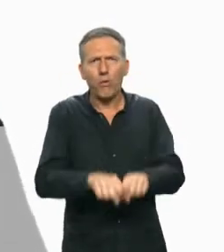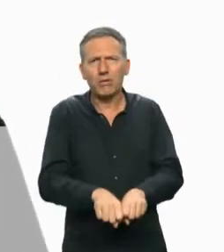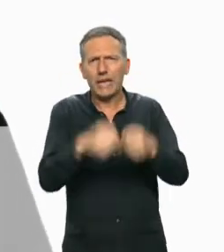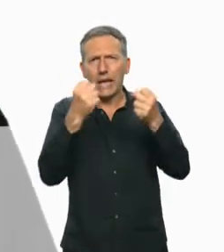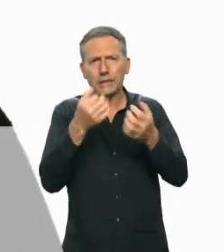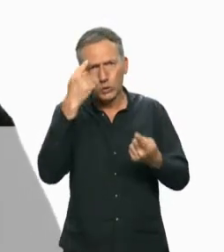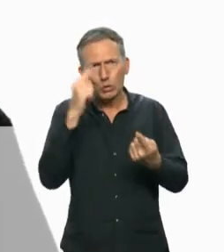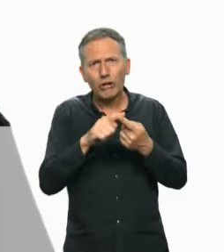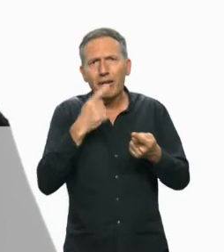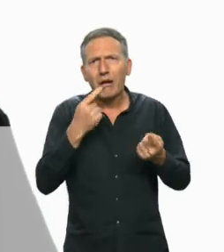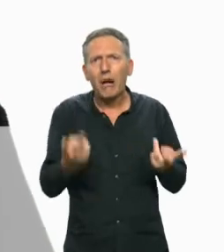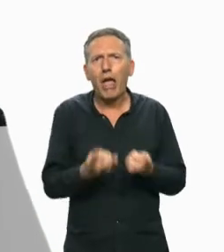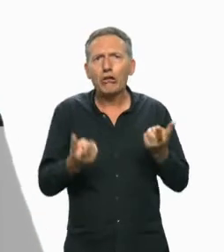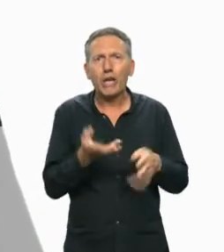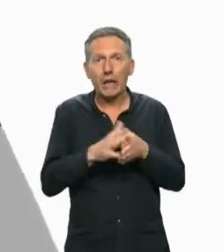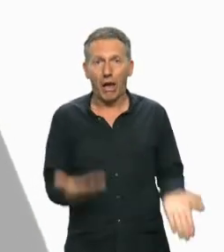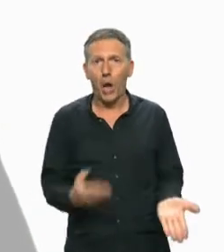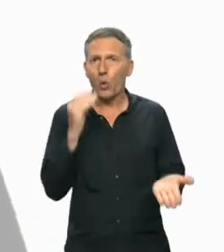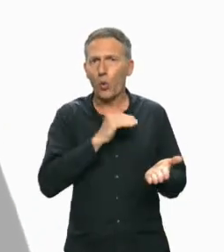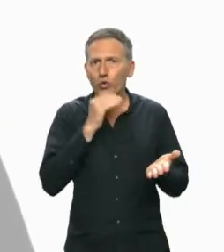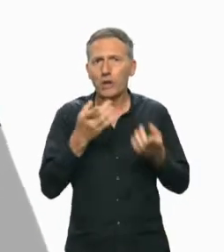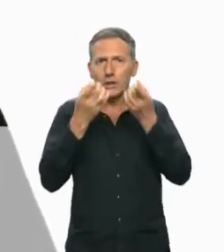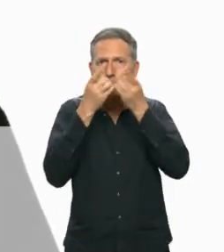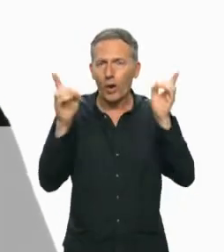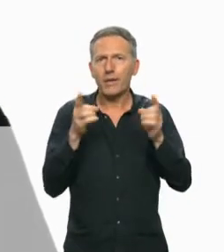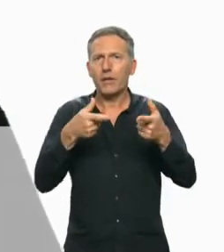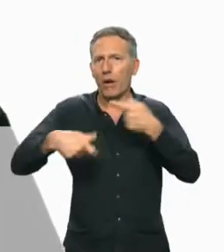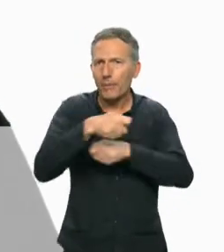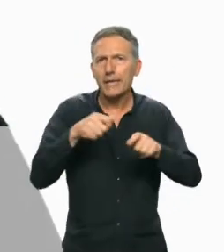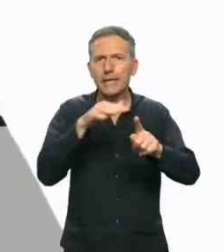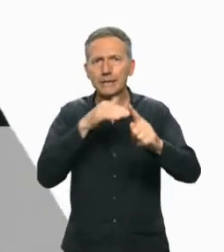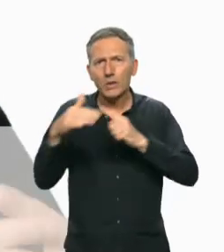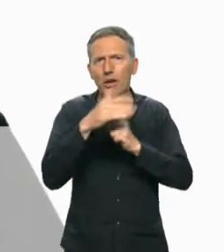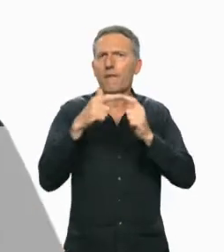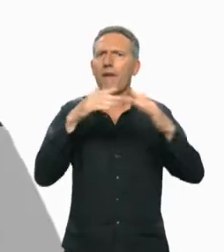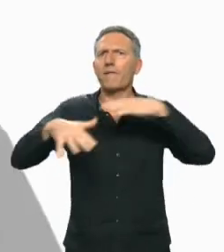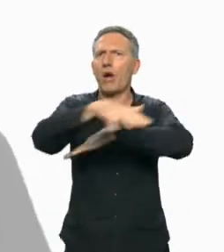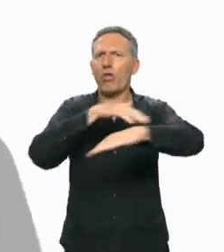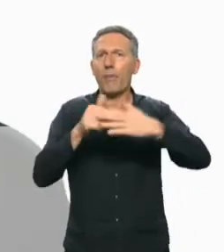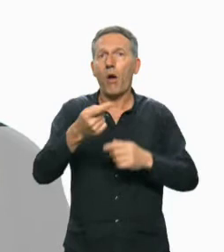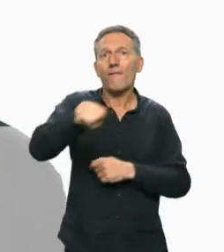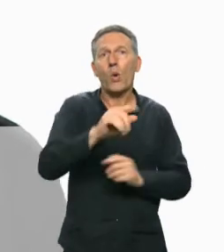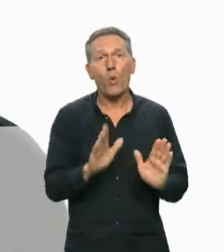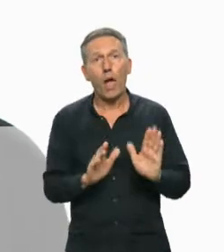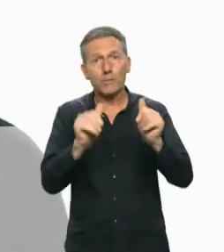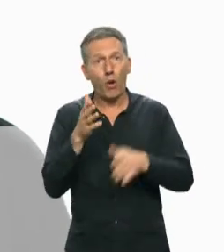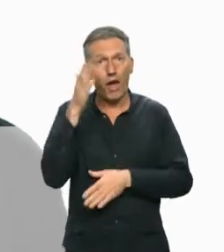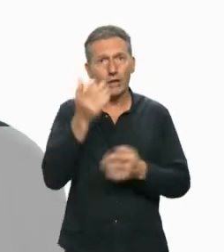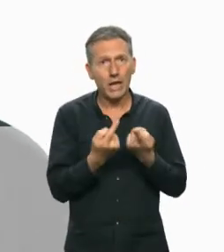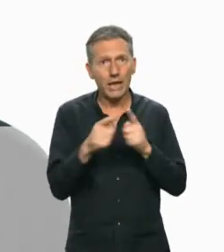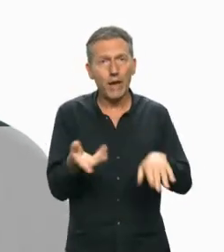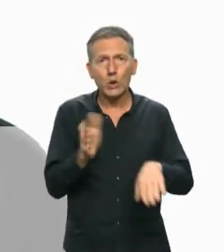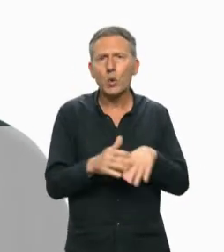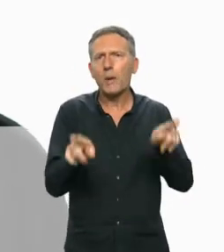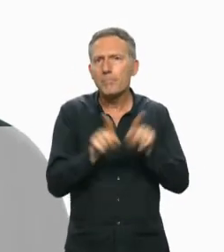pays se déchirer sur des sujets futiles à l'heure de l'urgence démocratique, économique, sociale et environnementale. Vous avez espéré que l'avenir